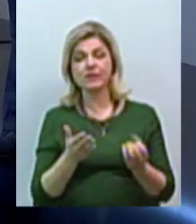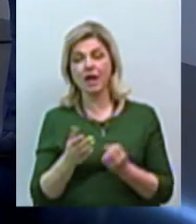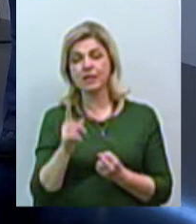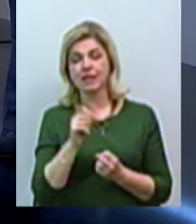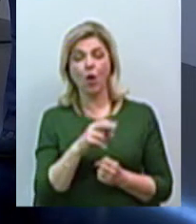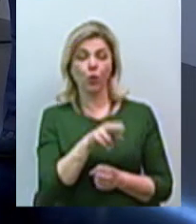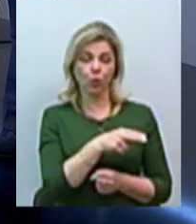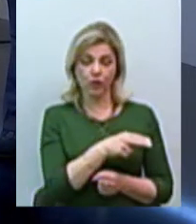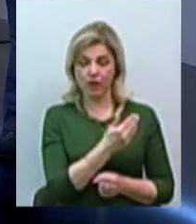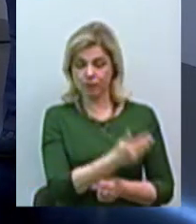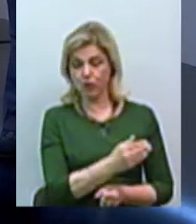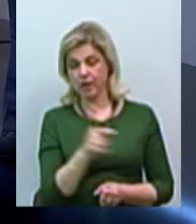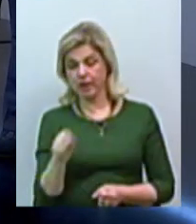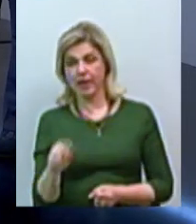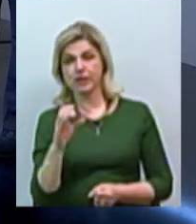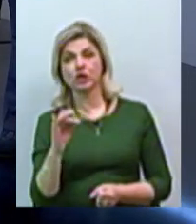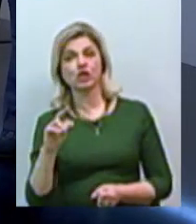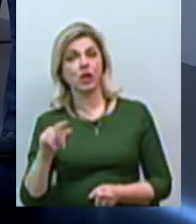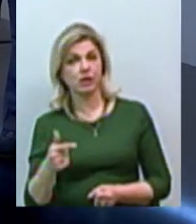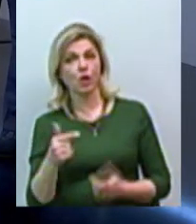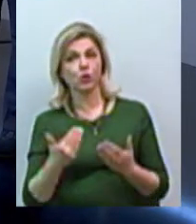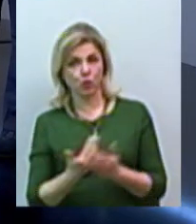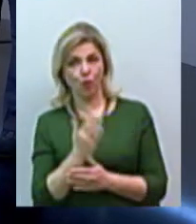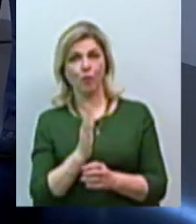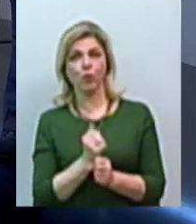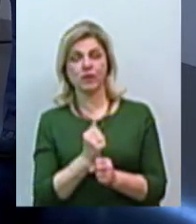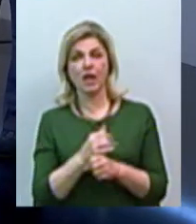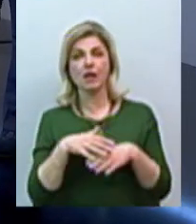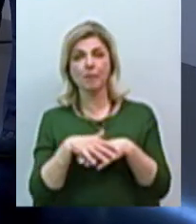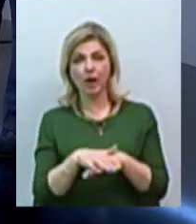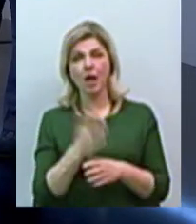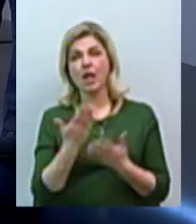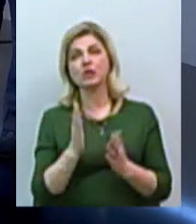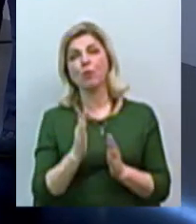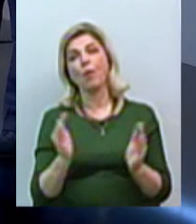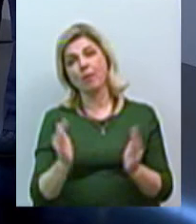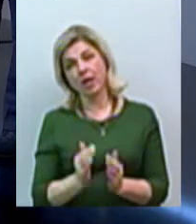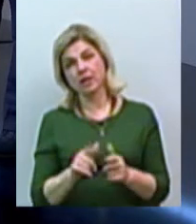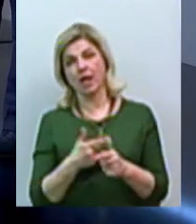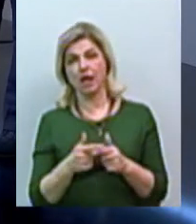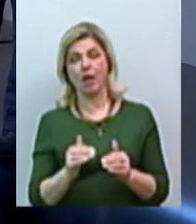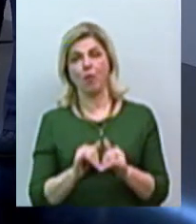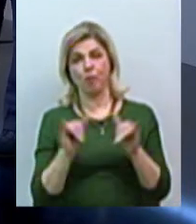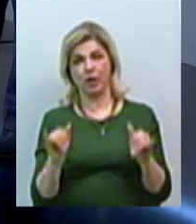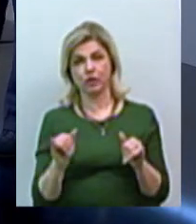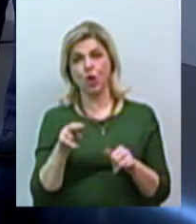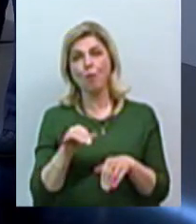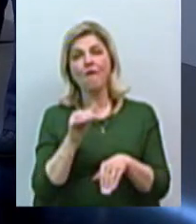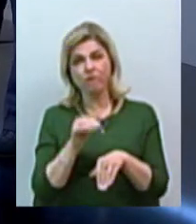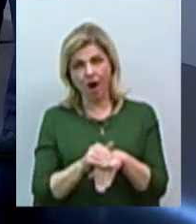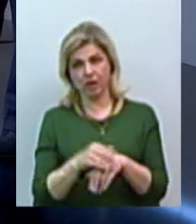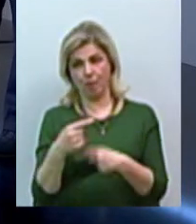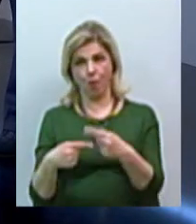грудня по січень. І знову буде зроблено перерахунок, якщо відбудеться зменшення або збільшення по фактичних показниках.